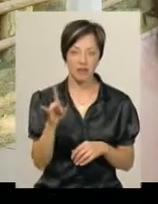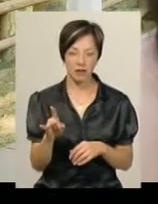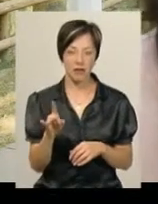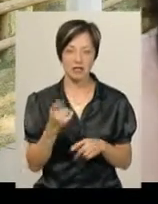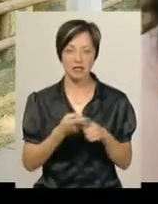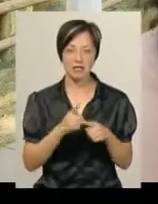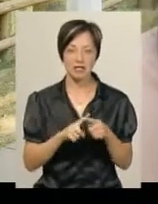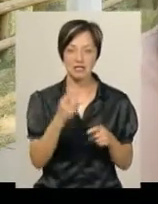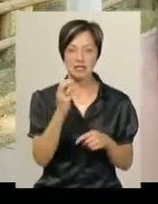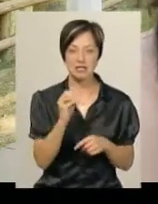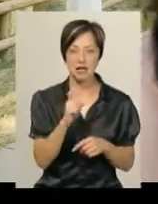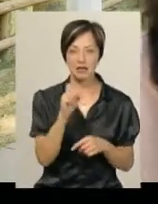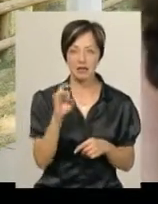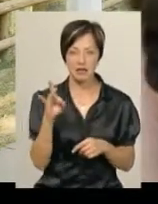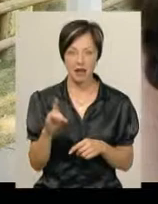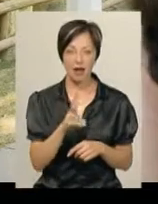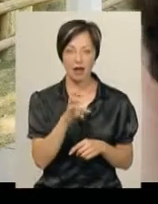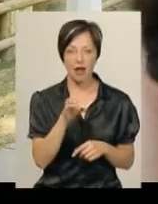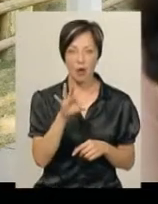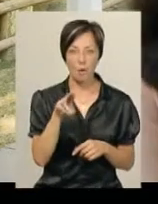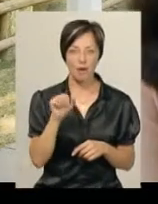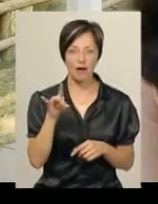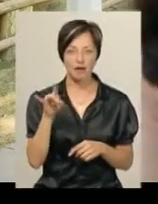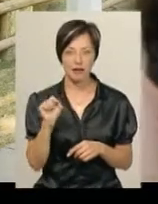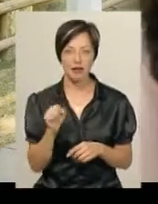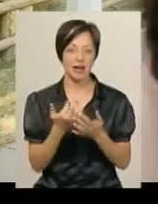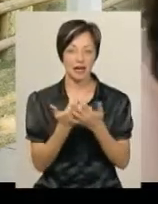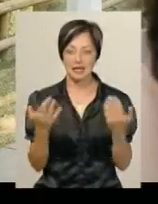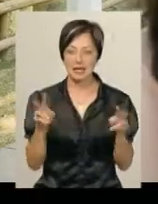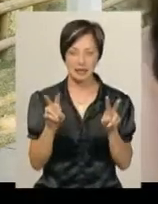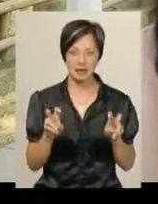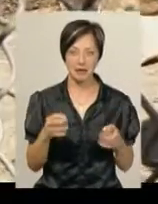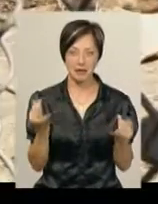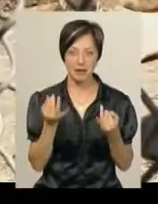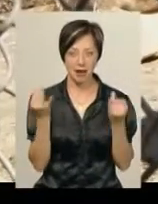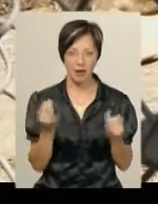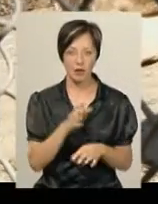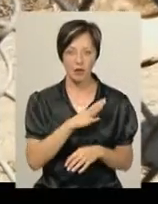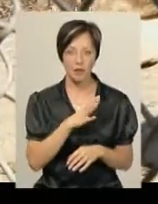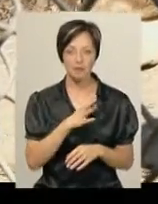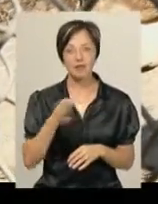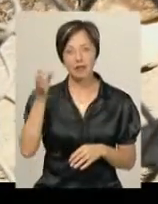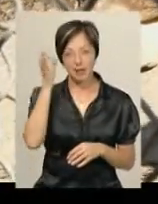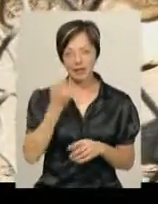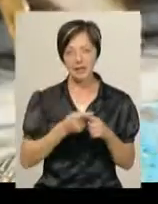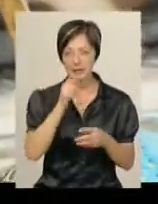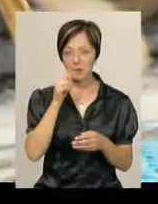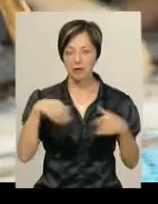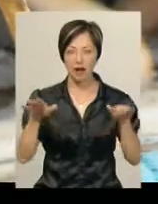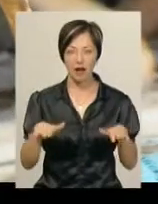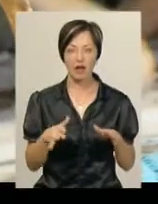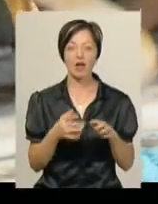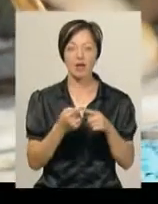це були Цезарі Клеопатра, різні були імена, взагалі дуже-дуже цікаві. Нагадаю, Пава Тапович у Хмельницькому